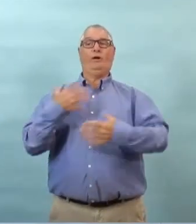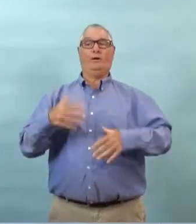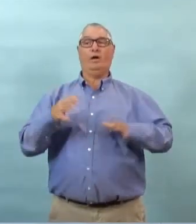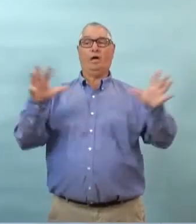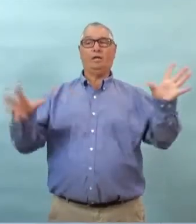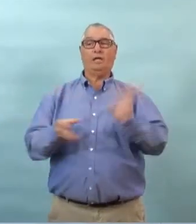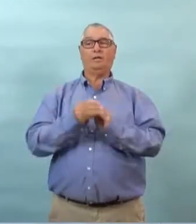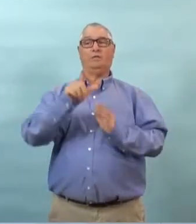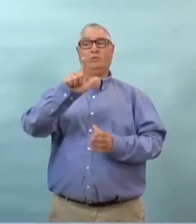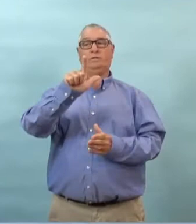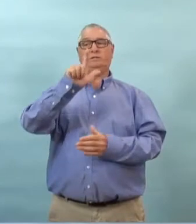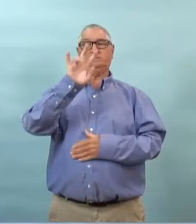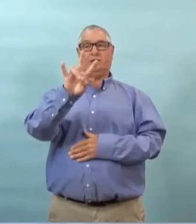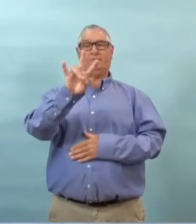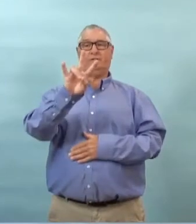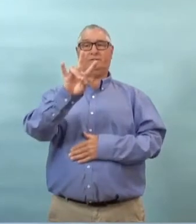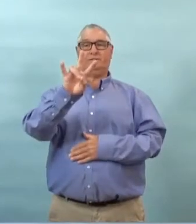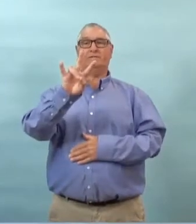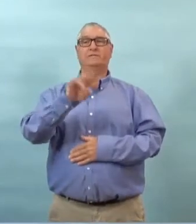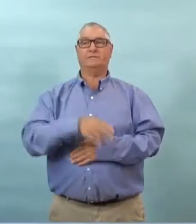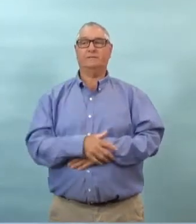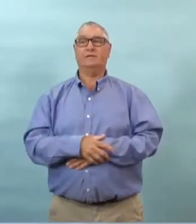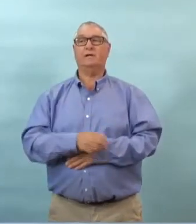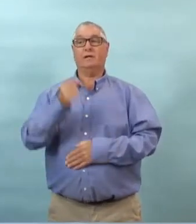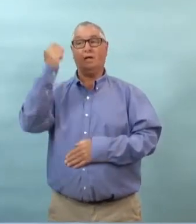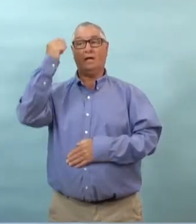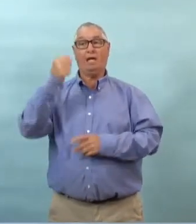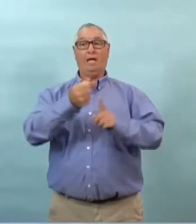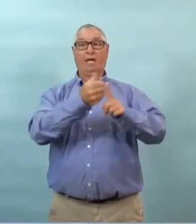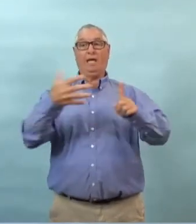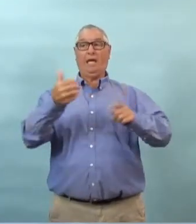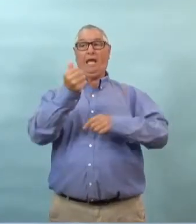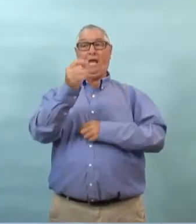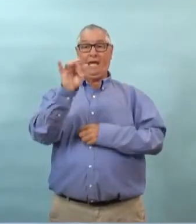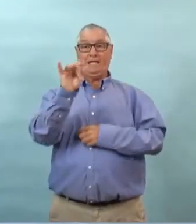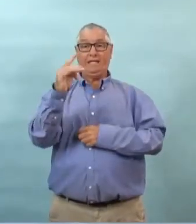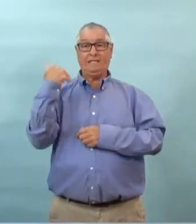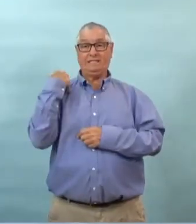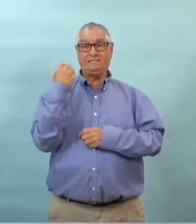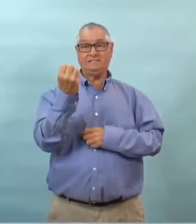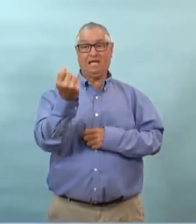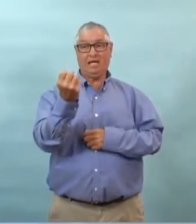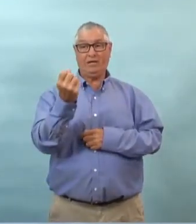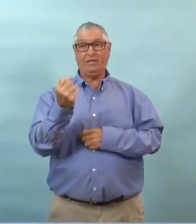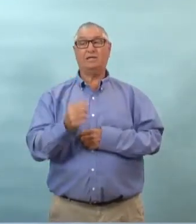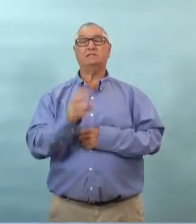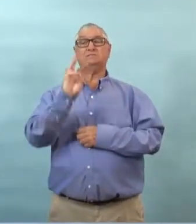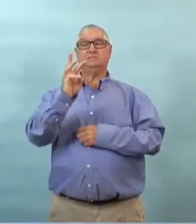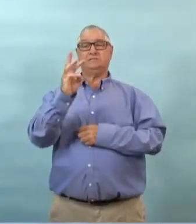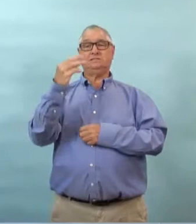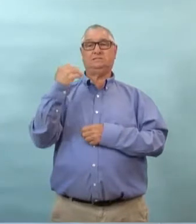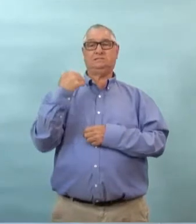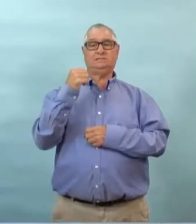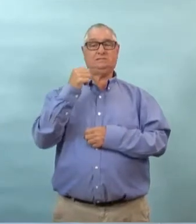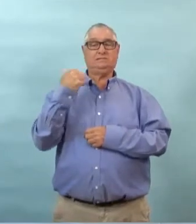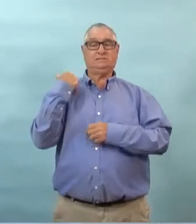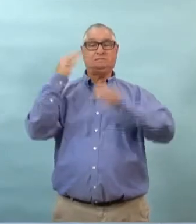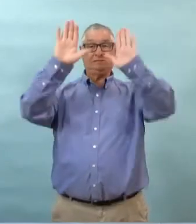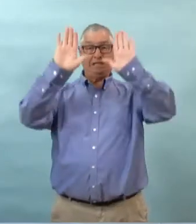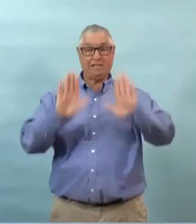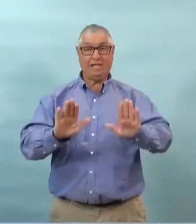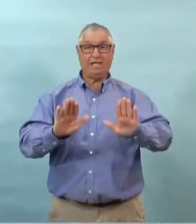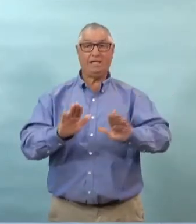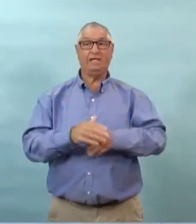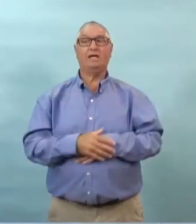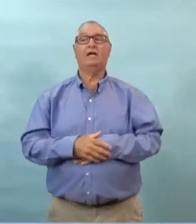pensent nous avons eu 27 cas pendant cette longue fin de semaine dont 18 samedi 6 le jour d